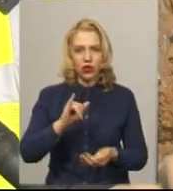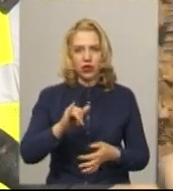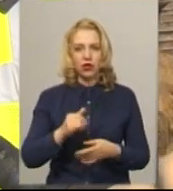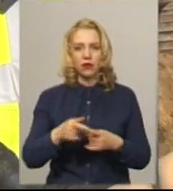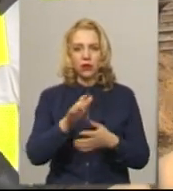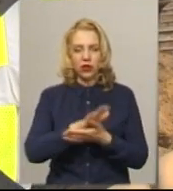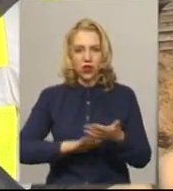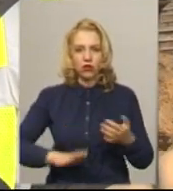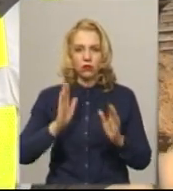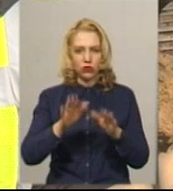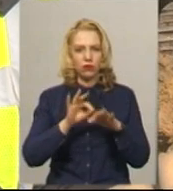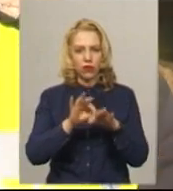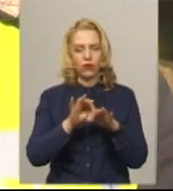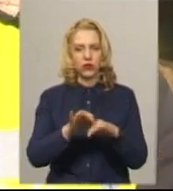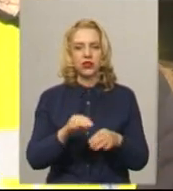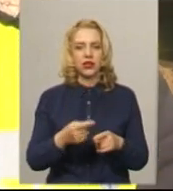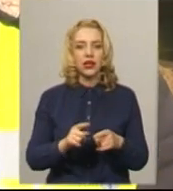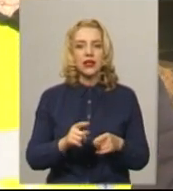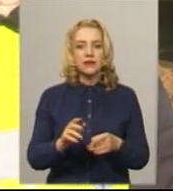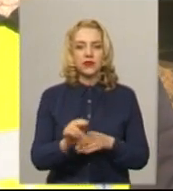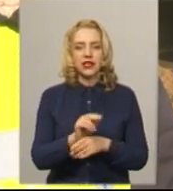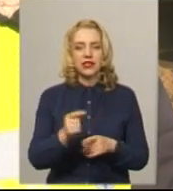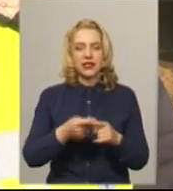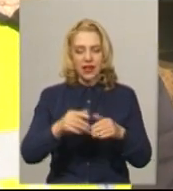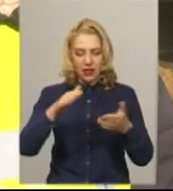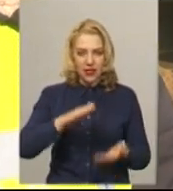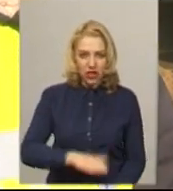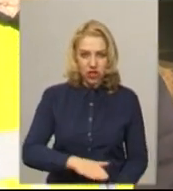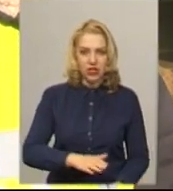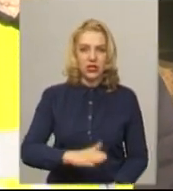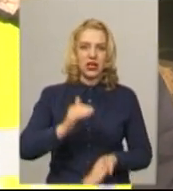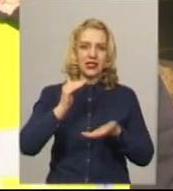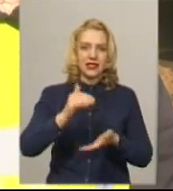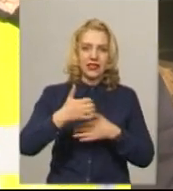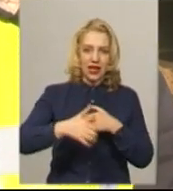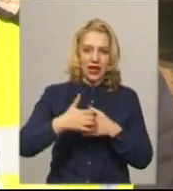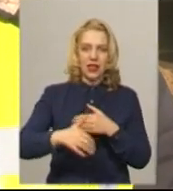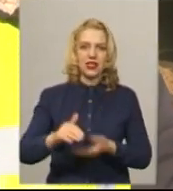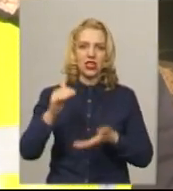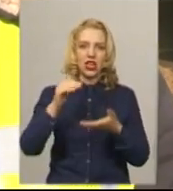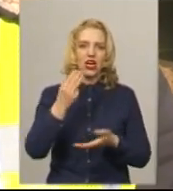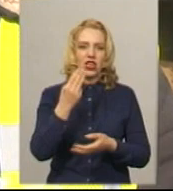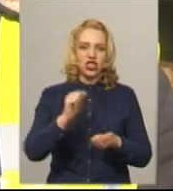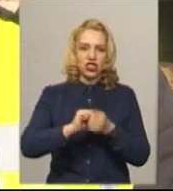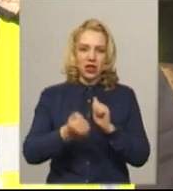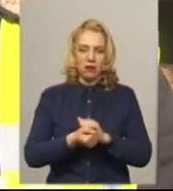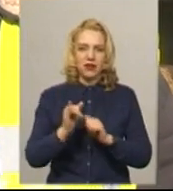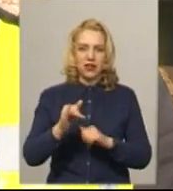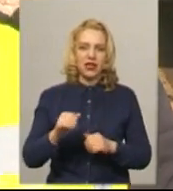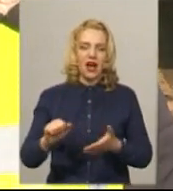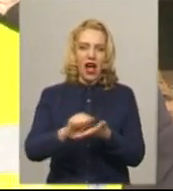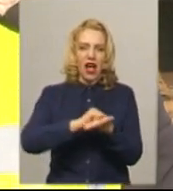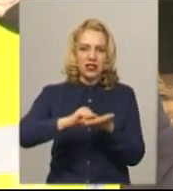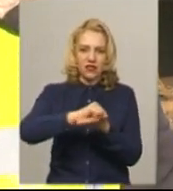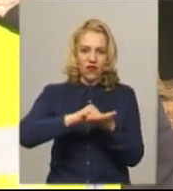будемо проводити весь конструктив. Це є нижній слой, середній слой, щіпні, асфальт і